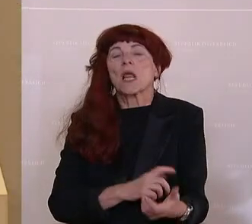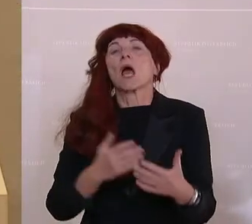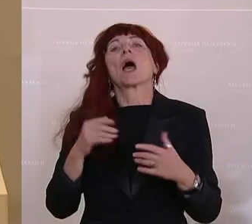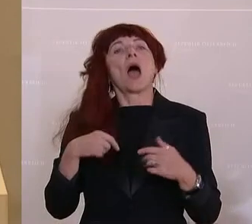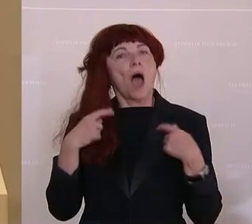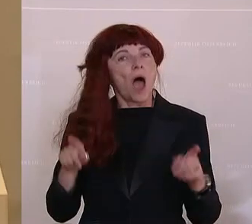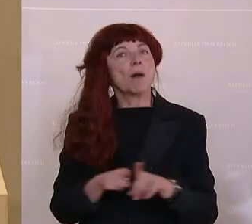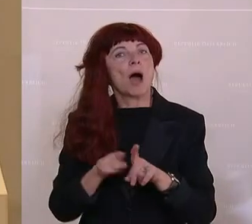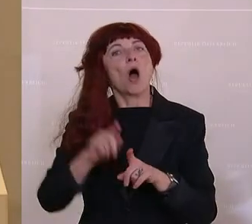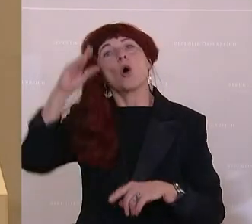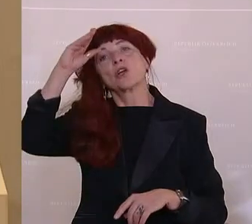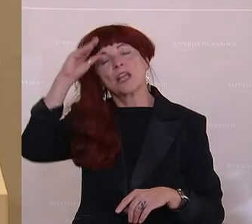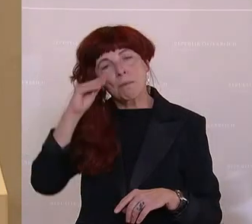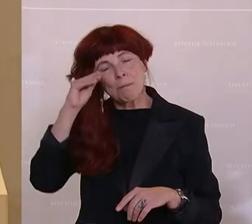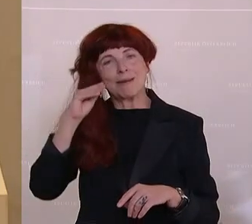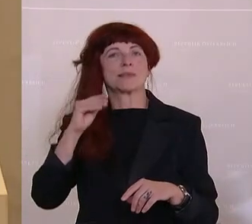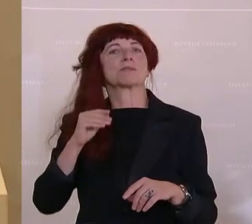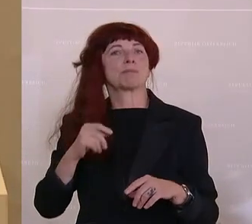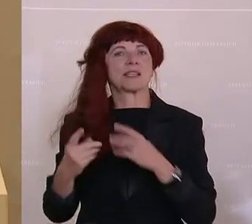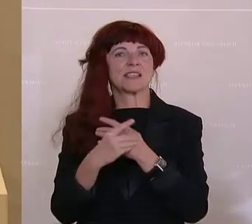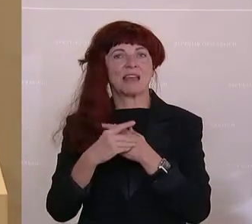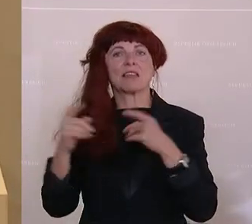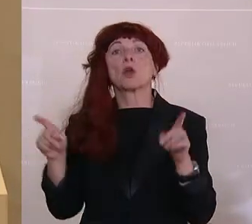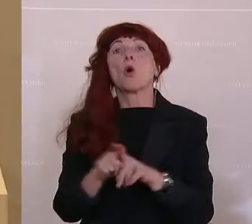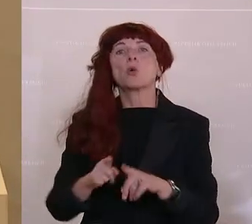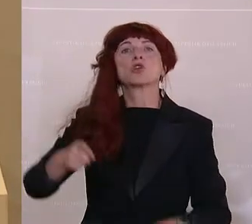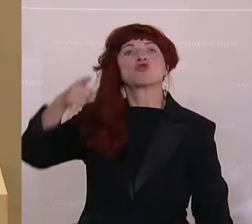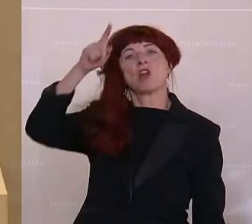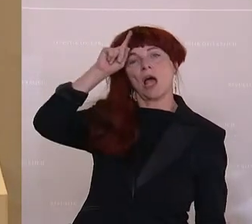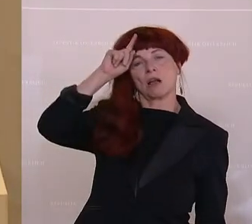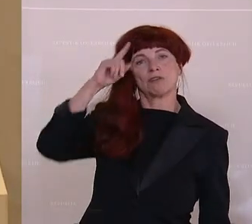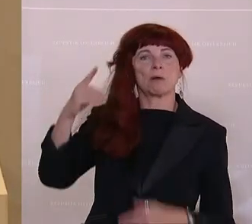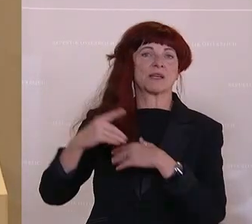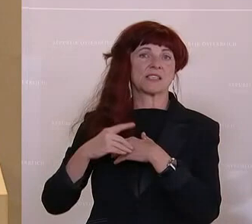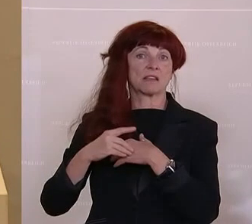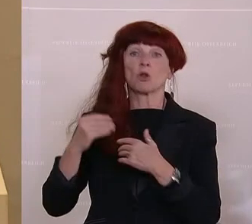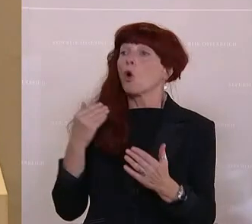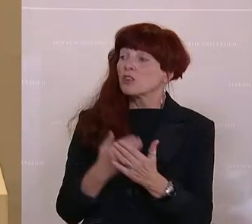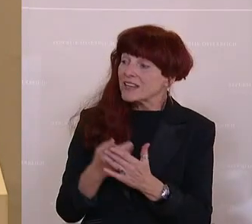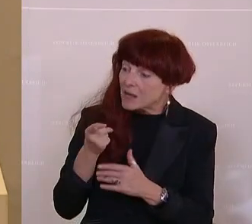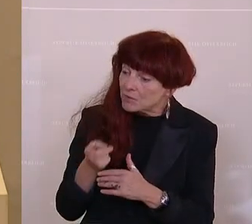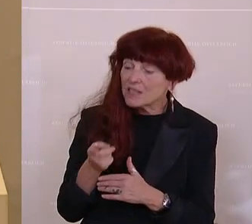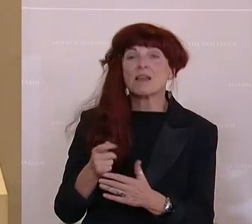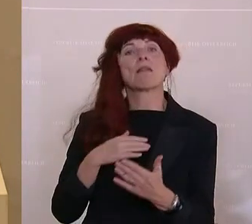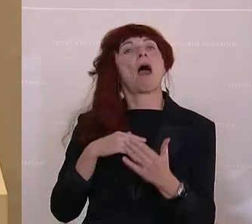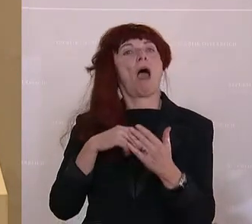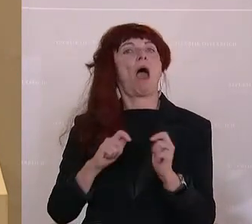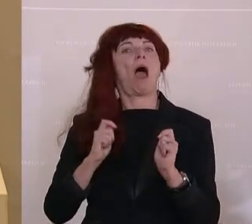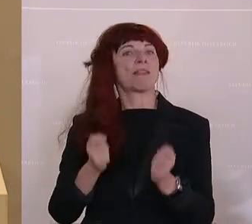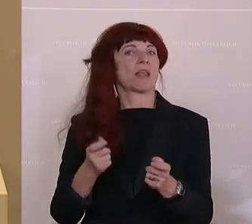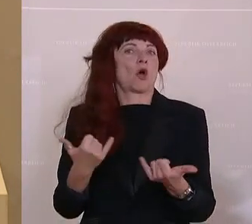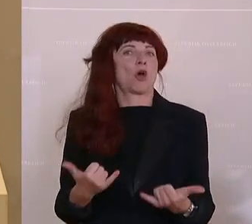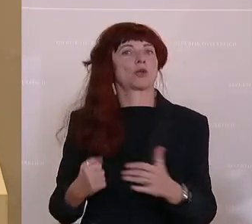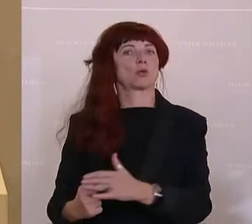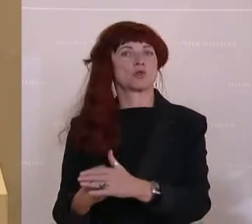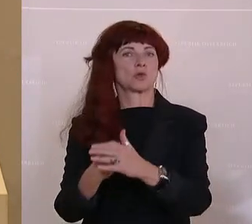Demenzpatienten und Beschlaganfallpatienten. Und das ist der Grund, warum wir diesen Antrag heute auch unterstützen. Aber sehr